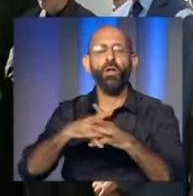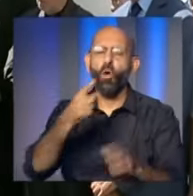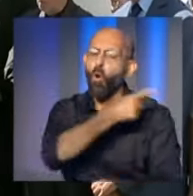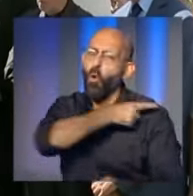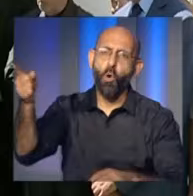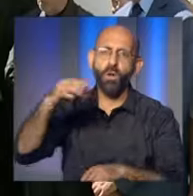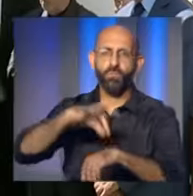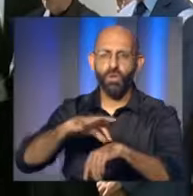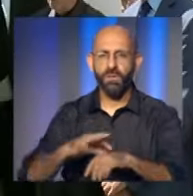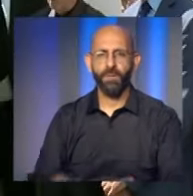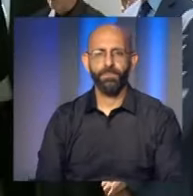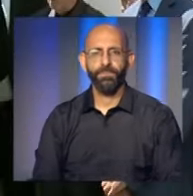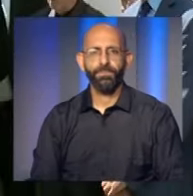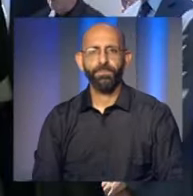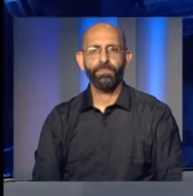سكانه